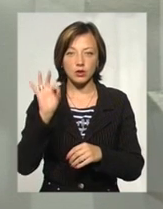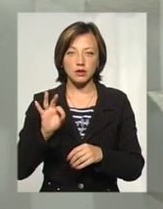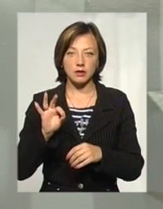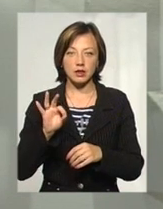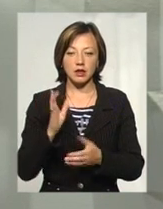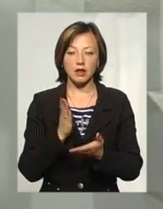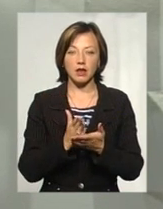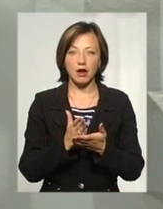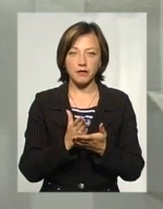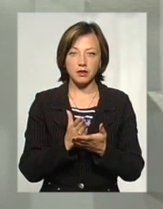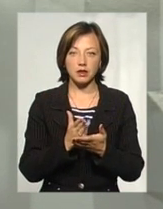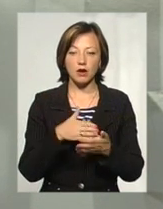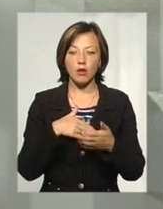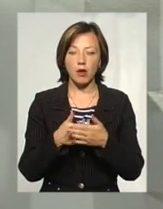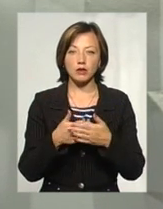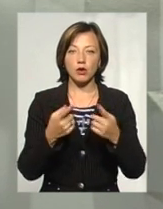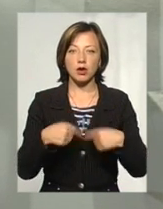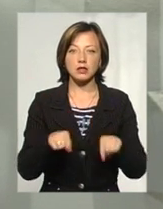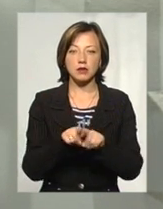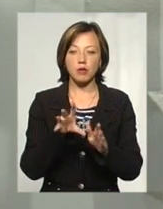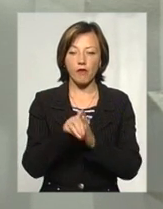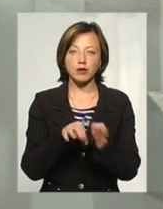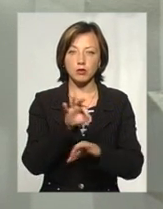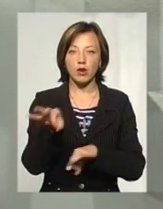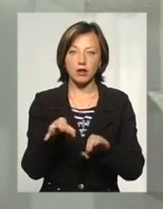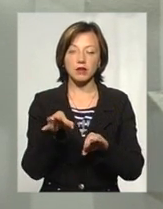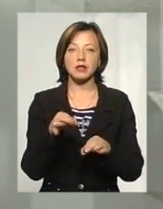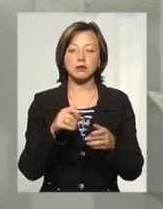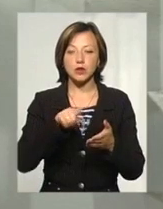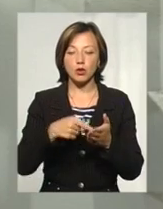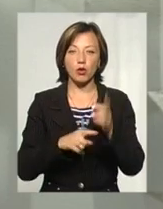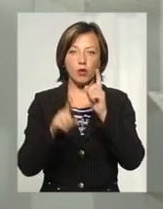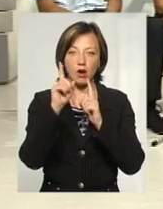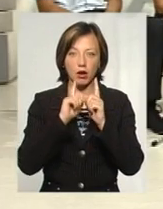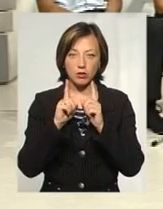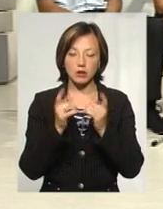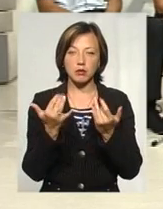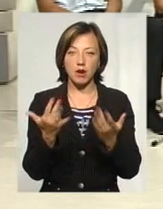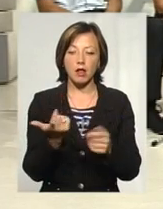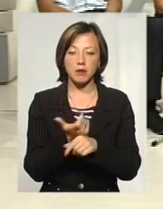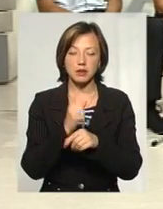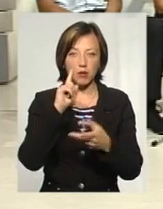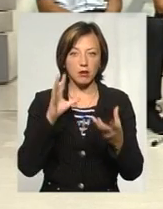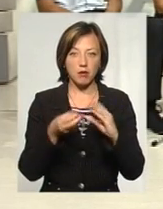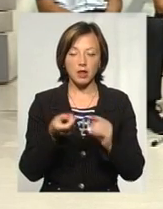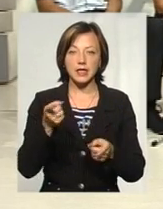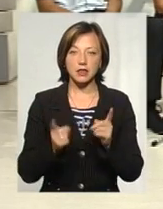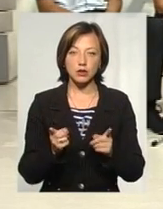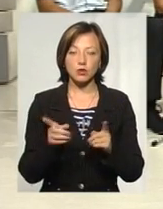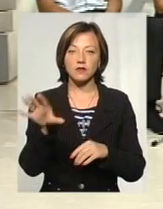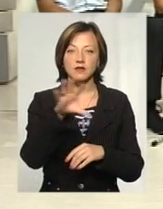наявний досвід громадської організації провадження проєктів, в тому числі з міською радою, і вони набрали максимальні бали, тому що дійсно